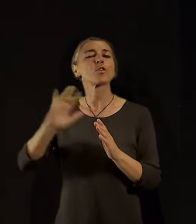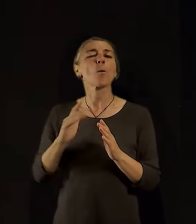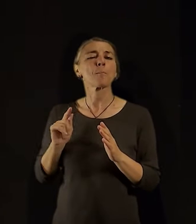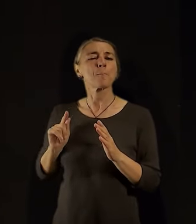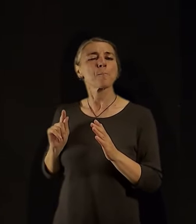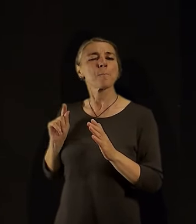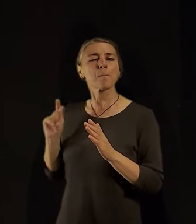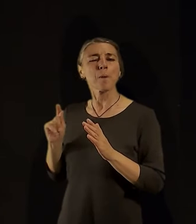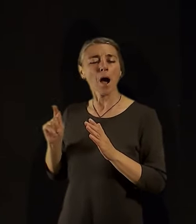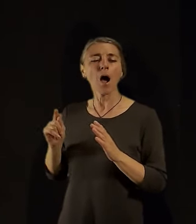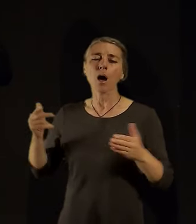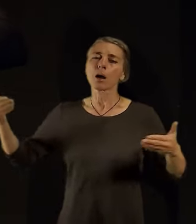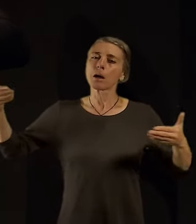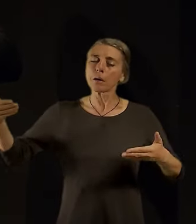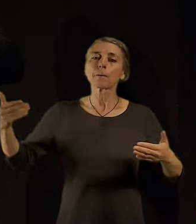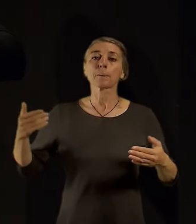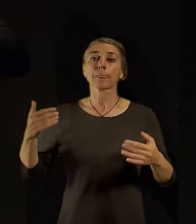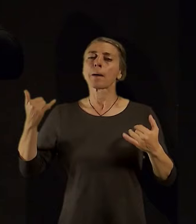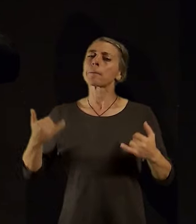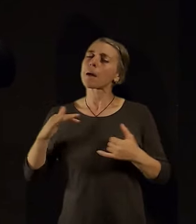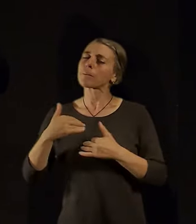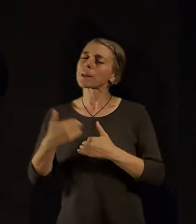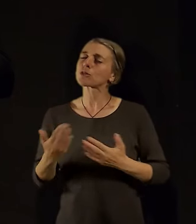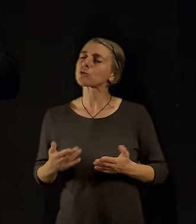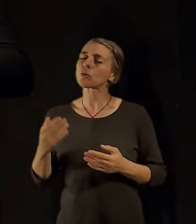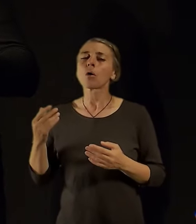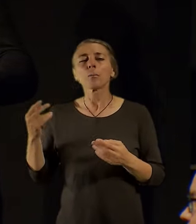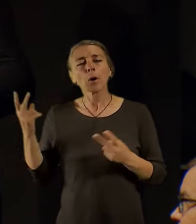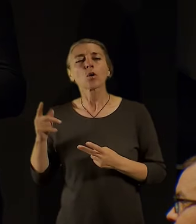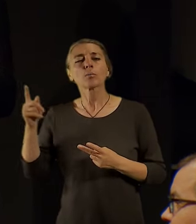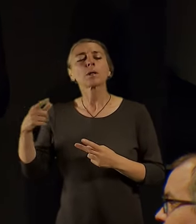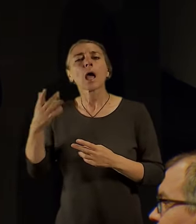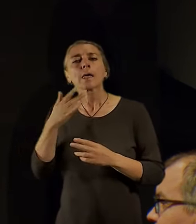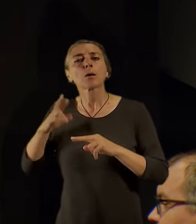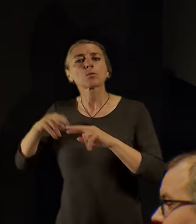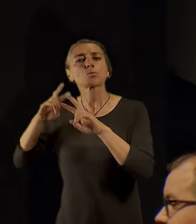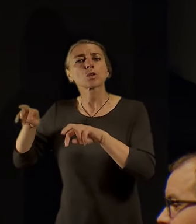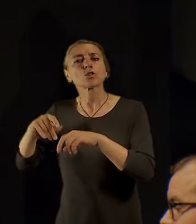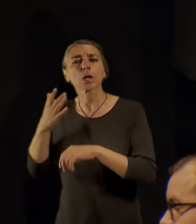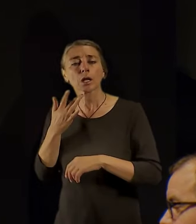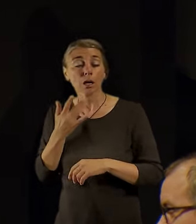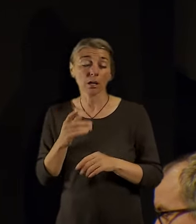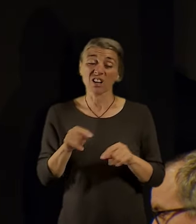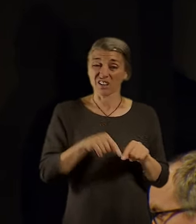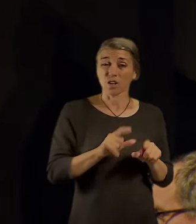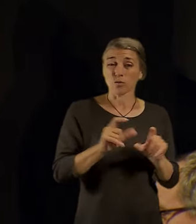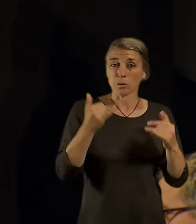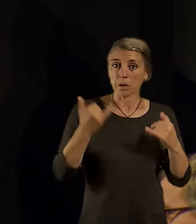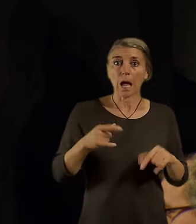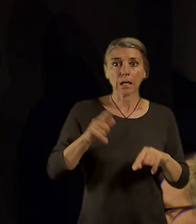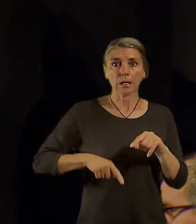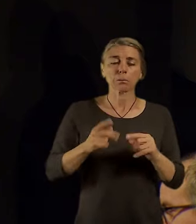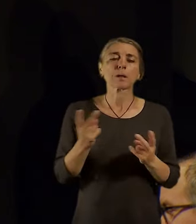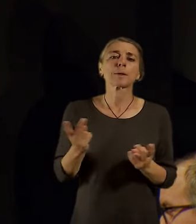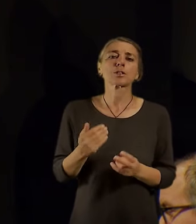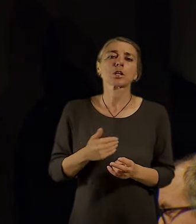městská část, jak navyšovat podrobných ty kapacity, protože celá školka samozřejmě zahrnuje hromadu dětí, ale